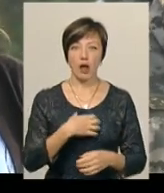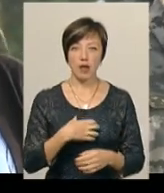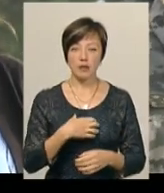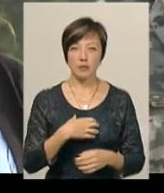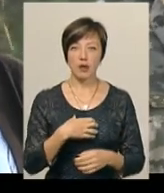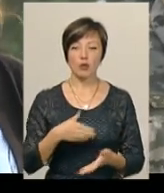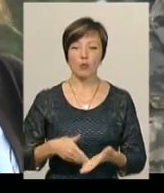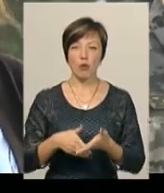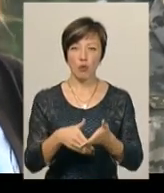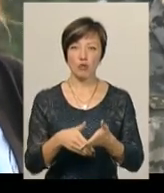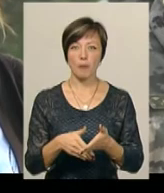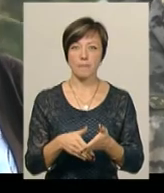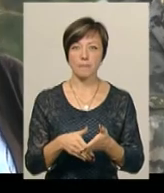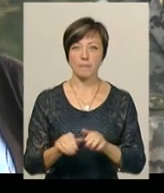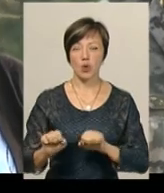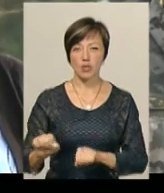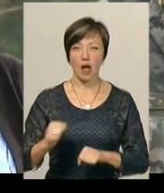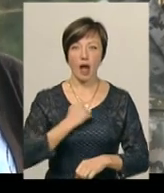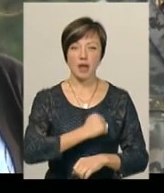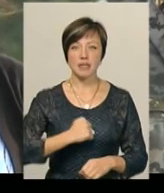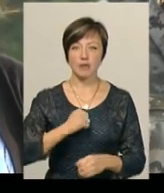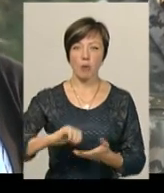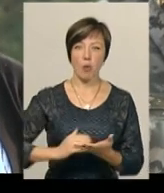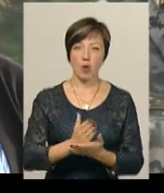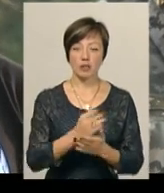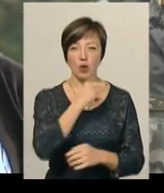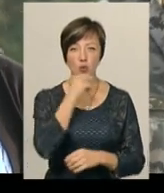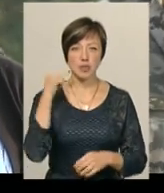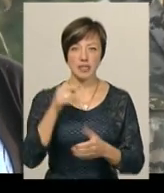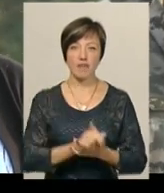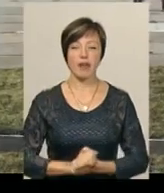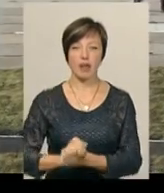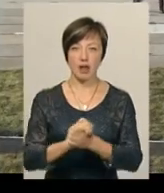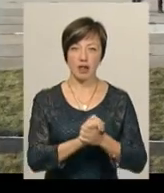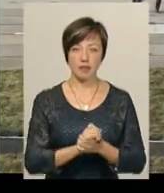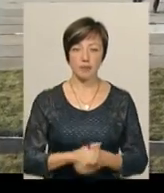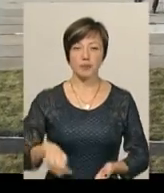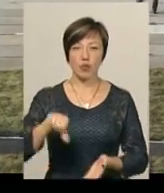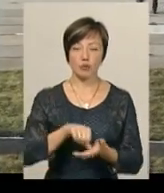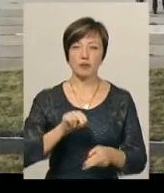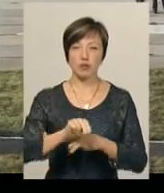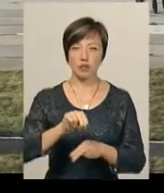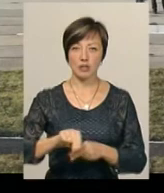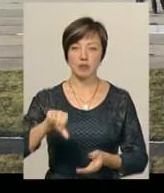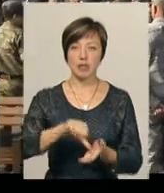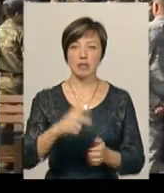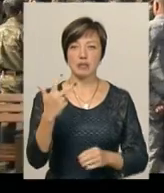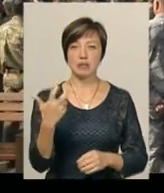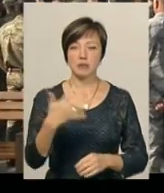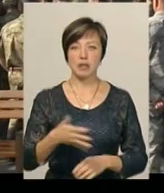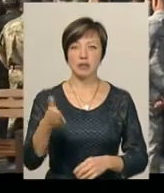та допоможе протистояти агресивної політиці Російської Федерації. Участь у навчаннях беруть 350